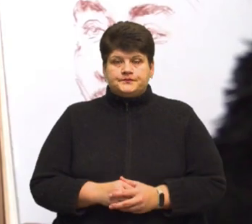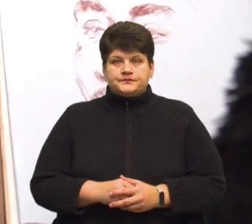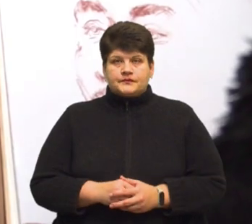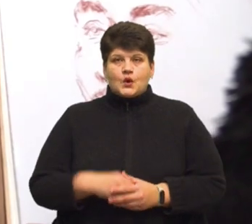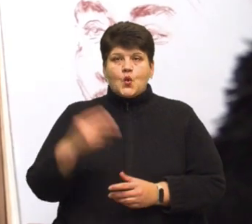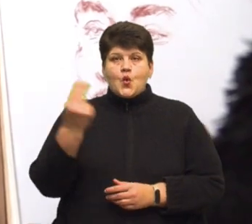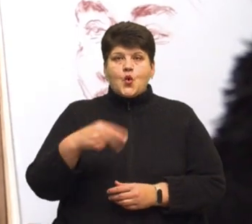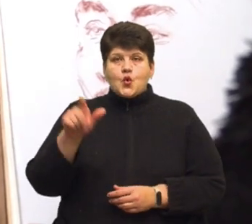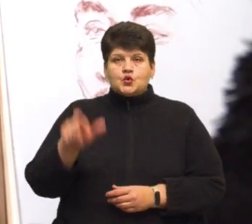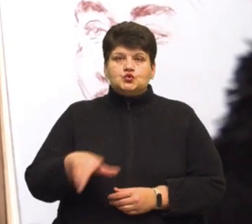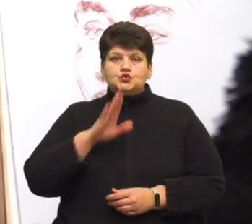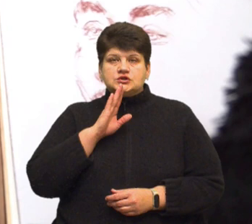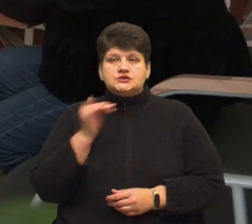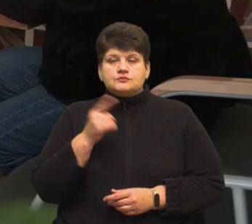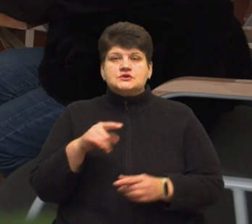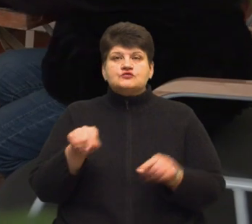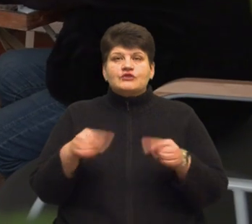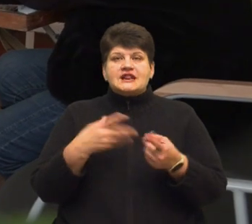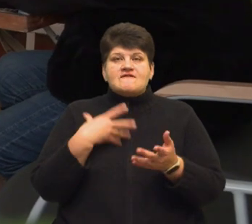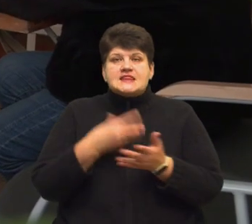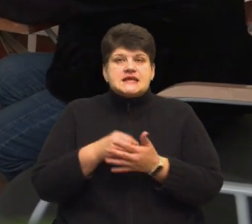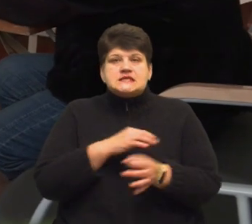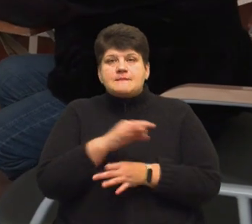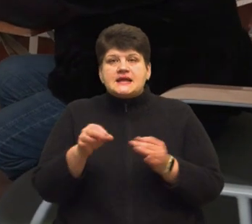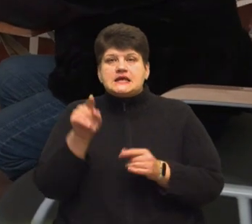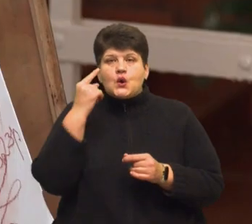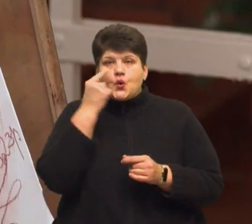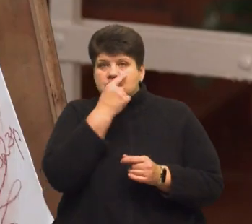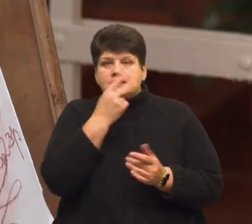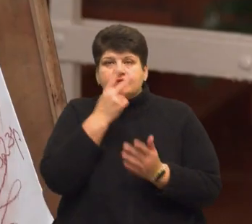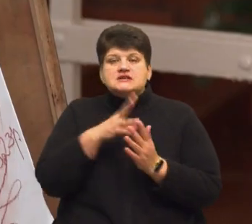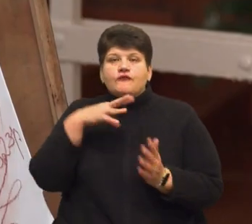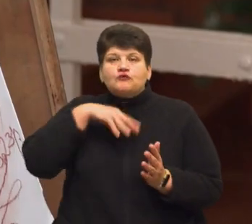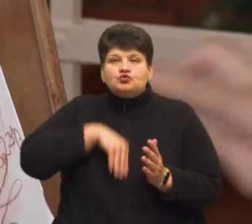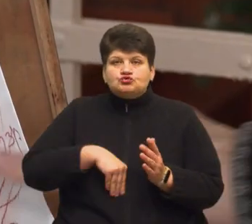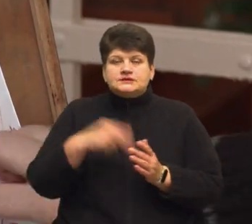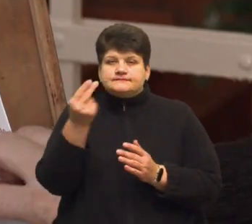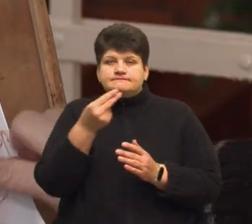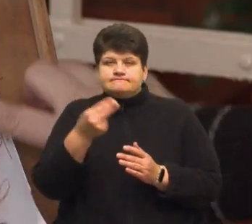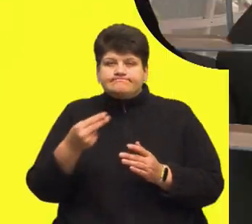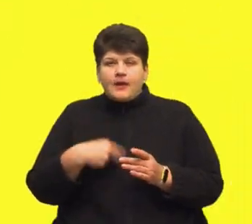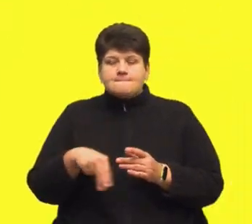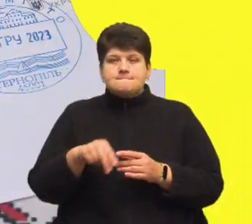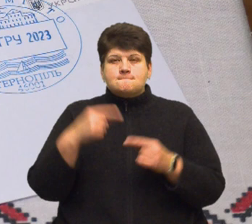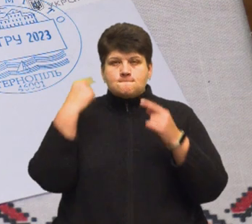Тернополя створила власний проєкт. Їхні очі дивляться в душу. Під час нього написала півсотні портретів військових.